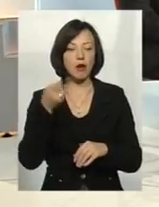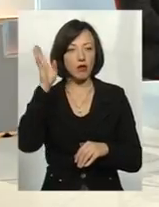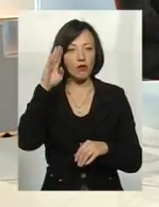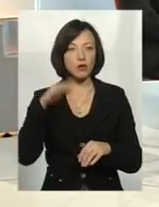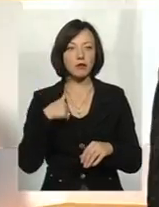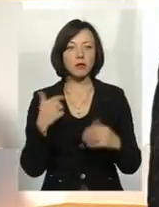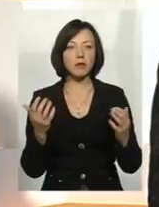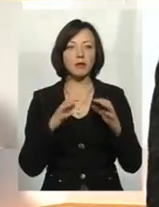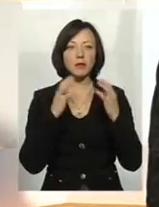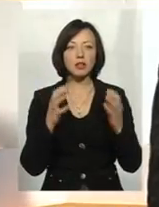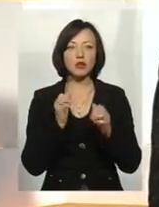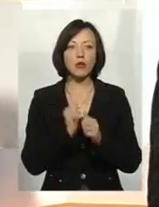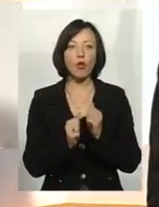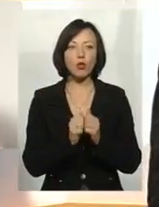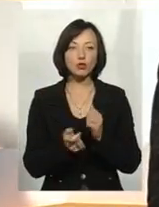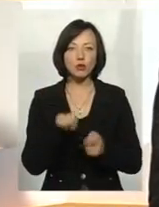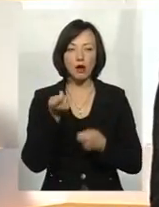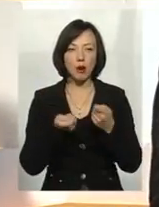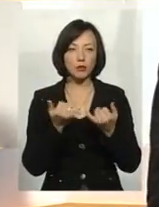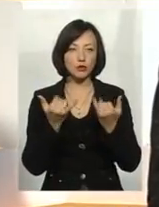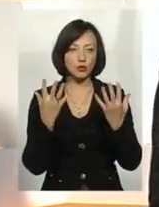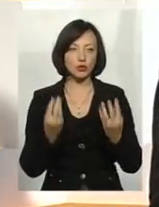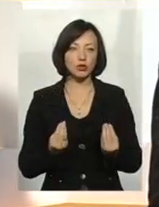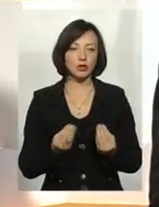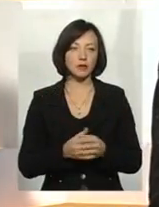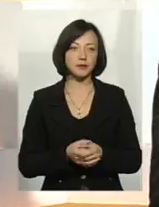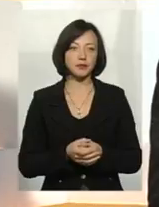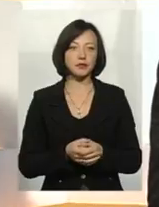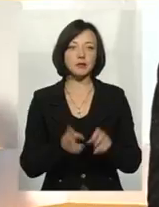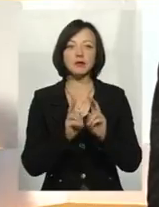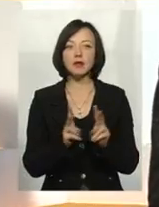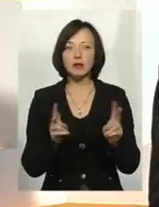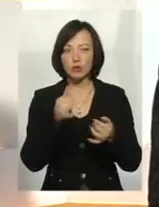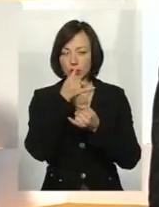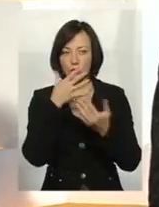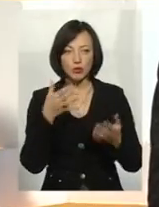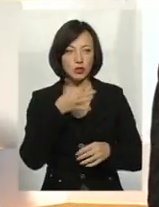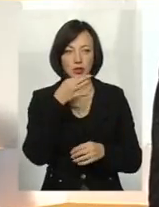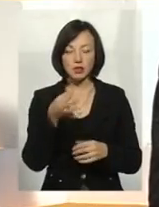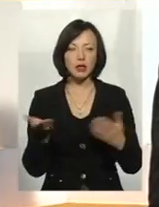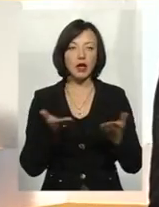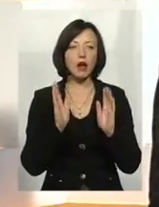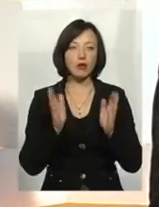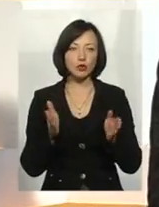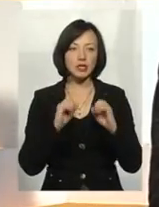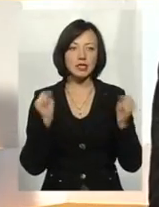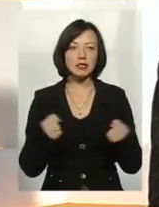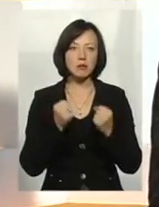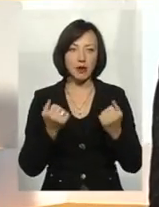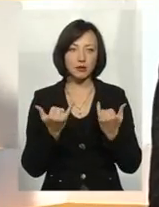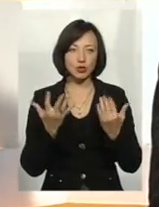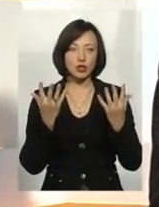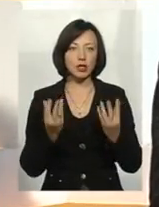вирішуємо кожну краплю на сьогоднішній день. Тому що ніхто не може сказати, яка буде земля, зима на